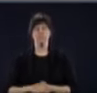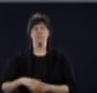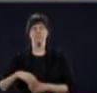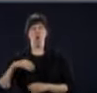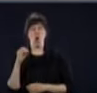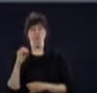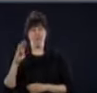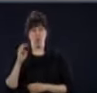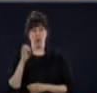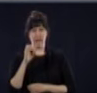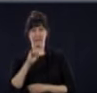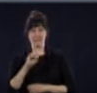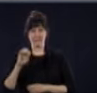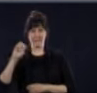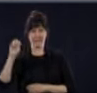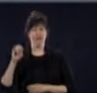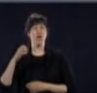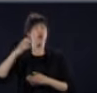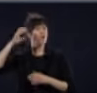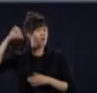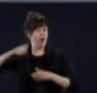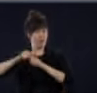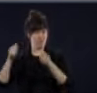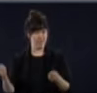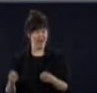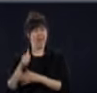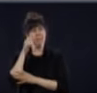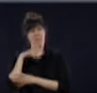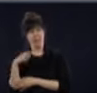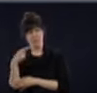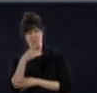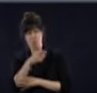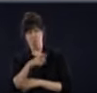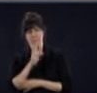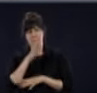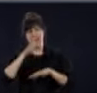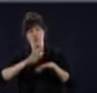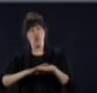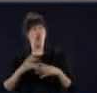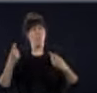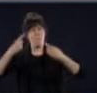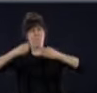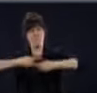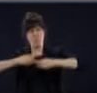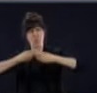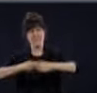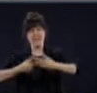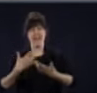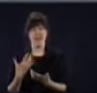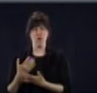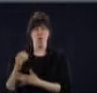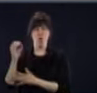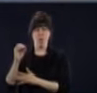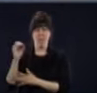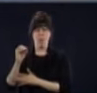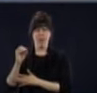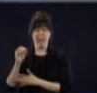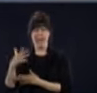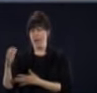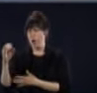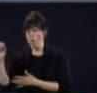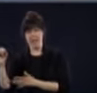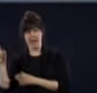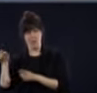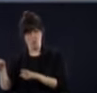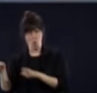si ça tenait aussi pour la frontière Ottawa-Ontario, et puis demain, vous avez parlé de Gatineau qui est séparé, mais le 11 mai, est-ce que la SQ